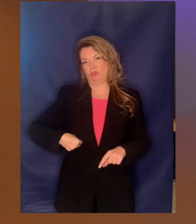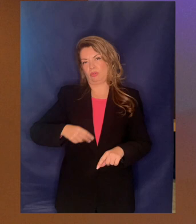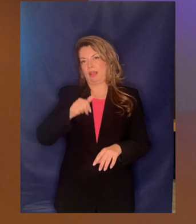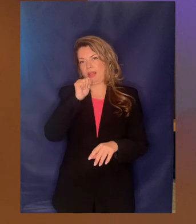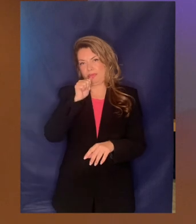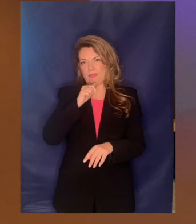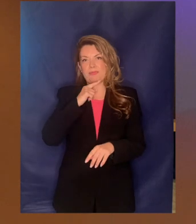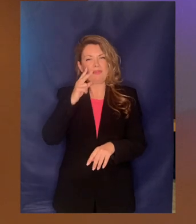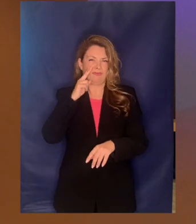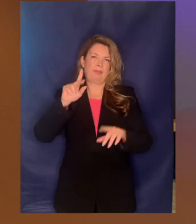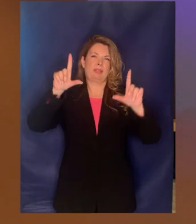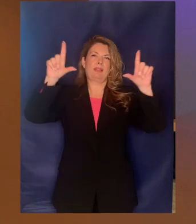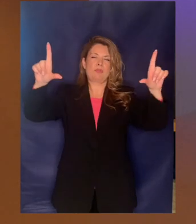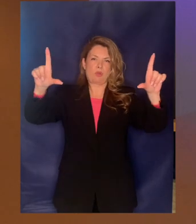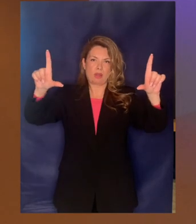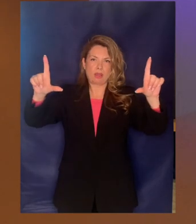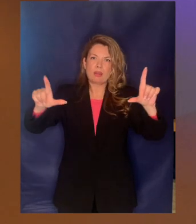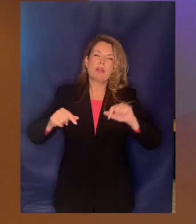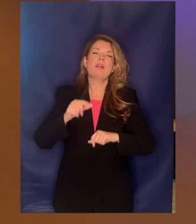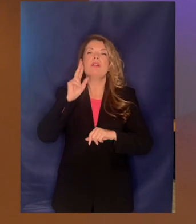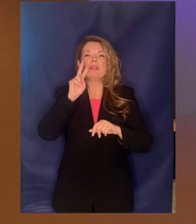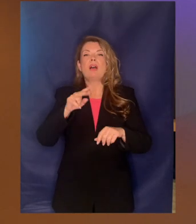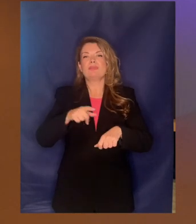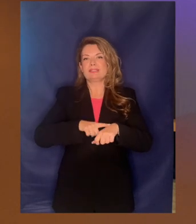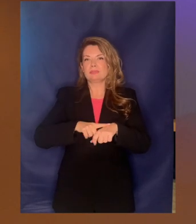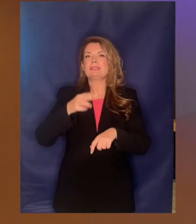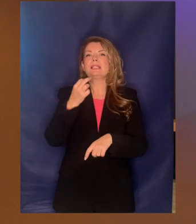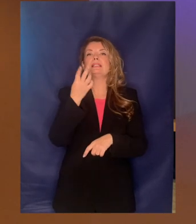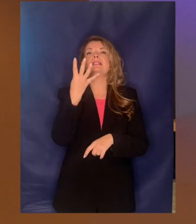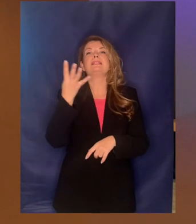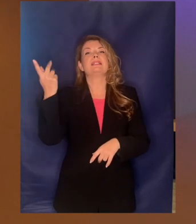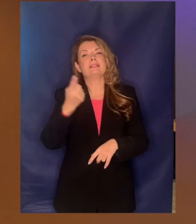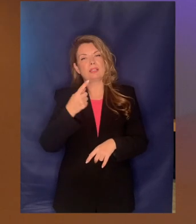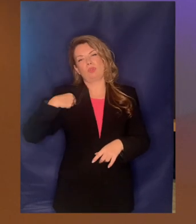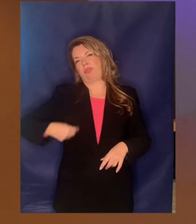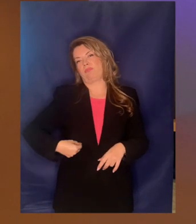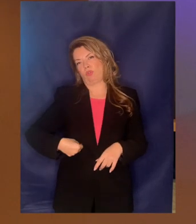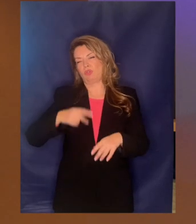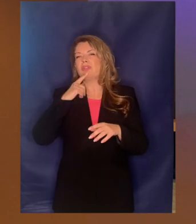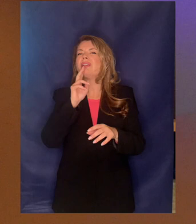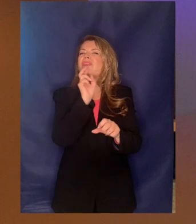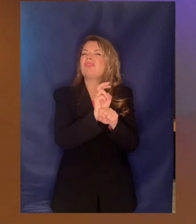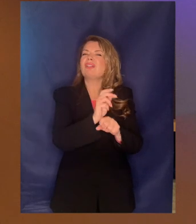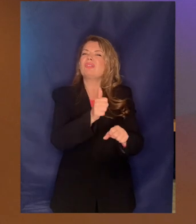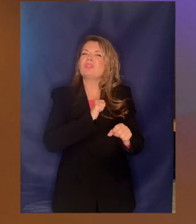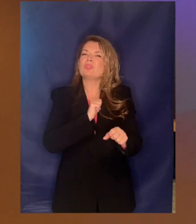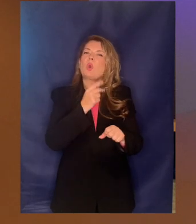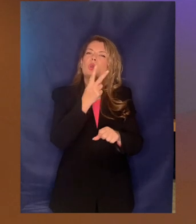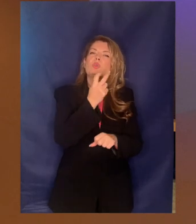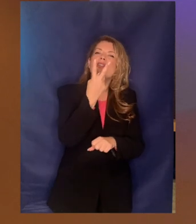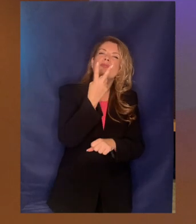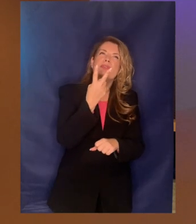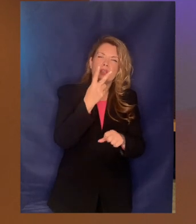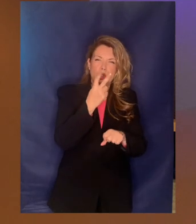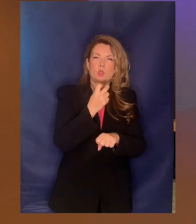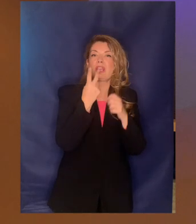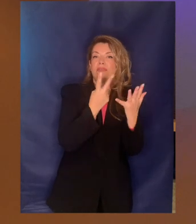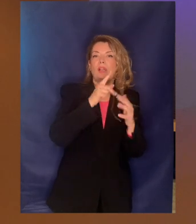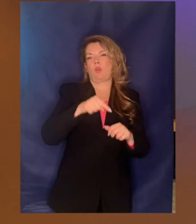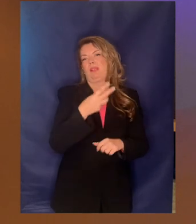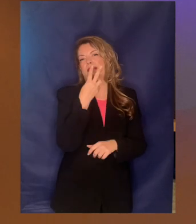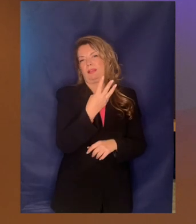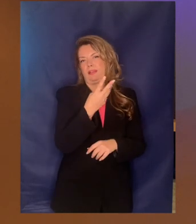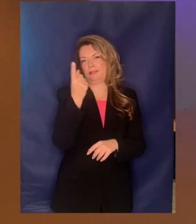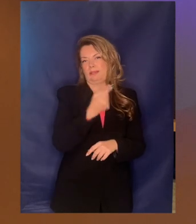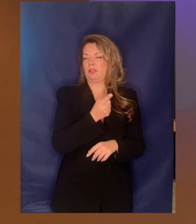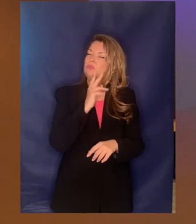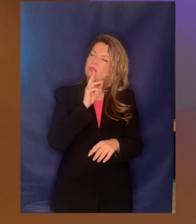και από την εικόνα πλέον κατέχει το 34% και στο ΤΑΙΠΕΔ έχει παραμείνει το 27,3%